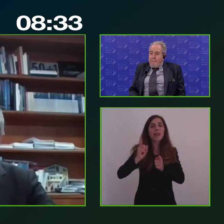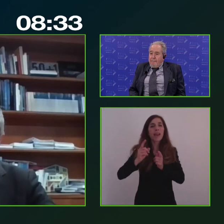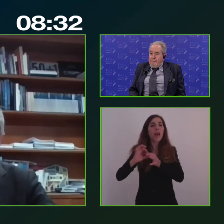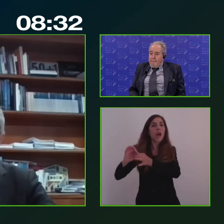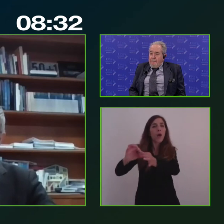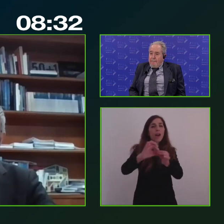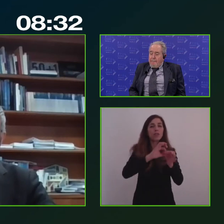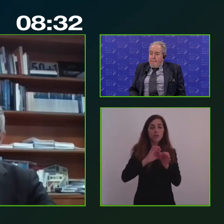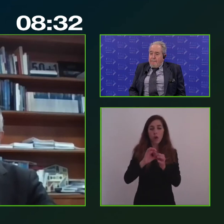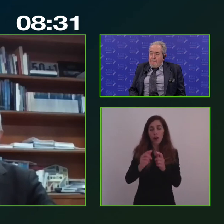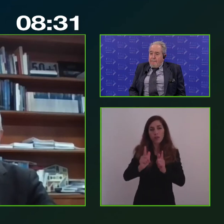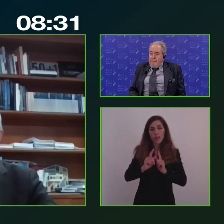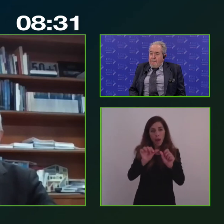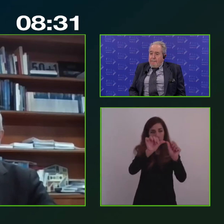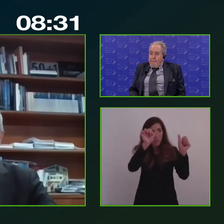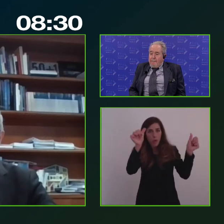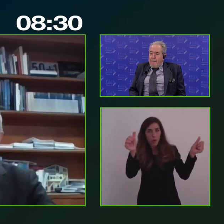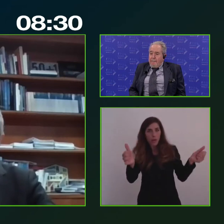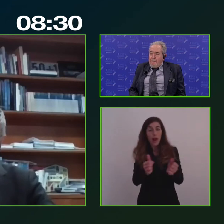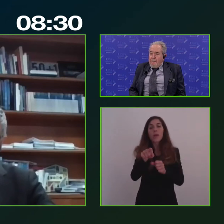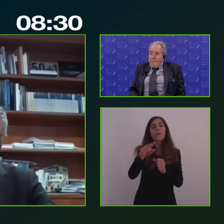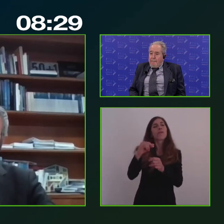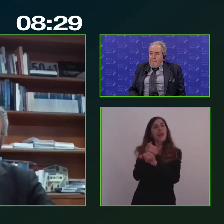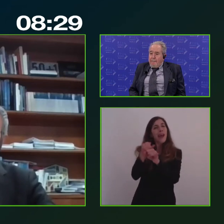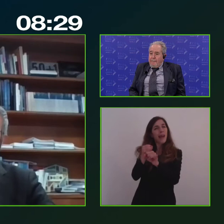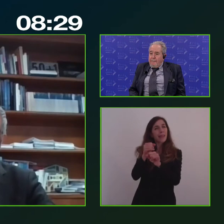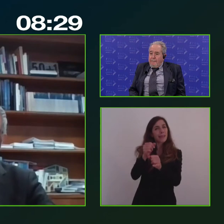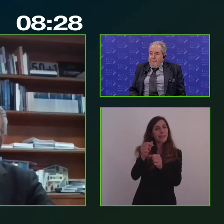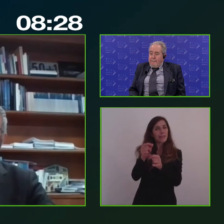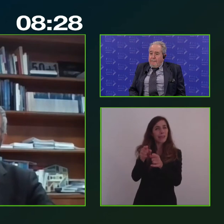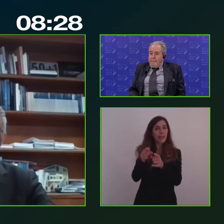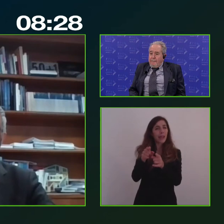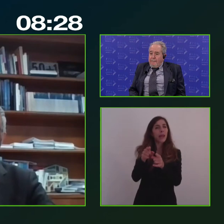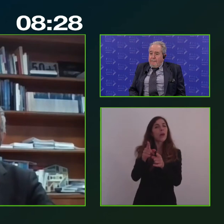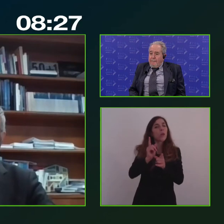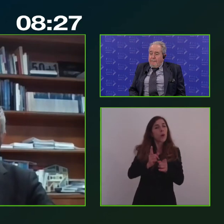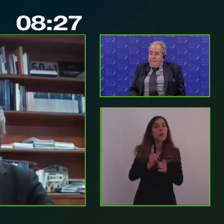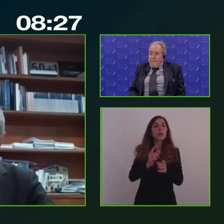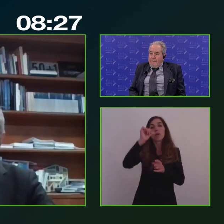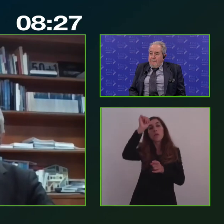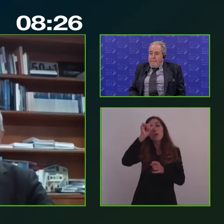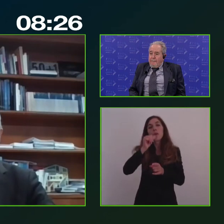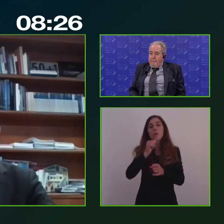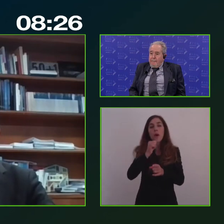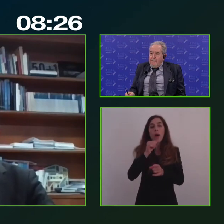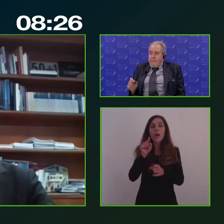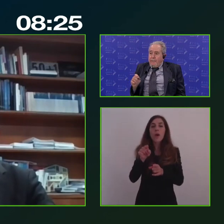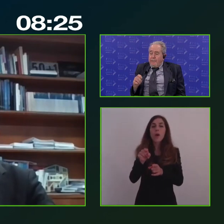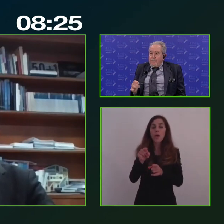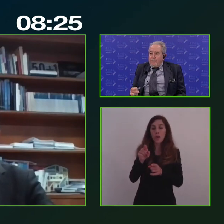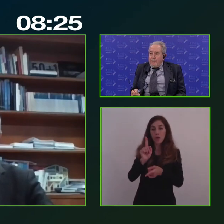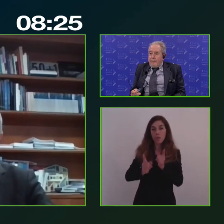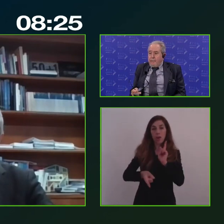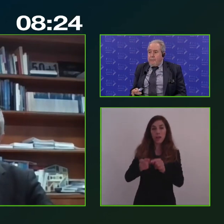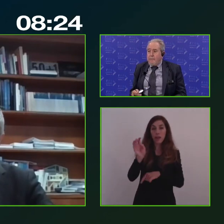vogliamo tendere. E tra queste caratteristiche sicuramente c'è il ruolo che nelle politiche europee assumono assume il